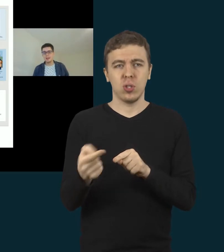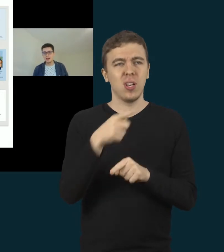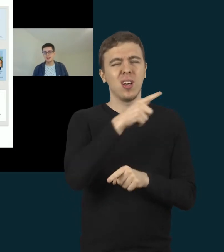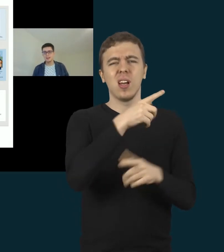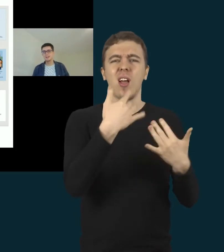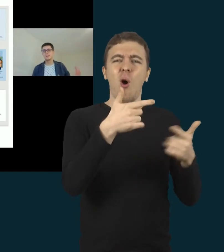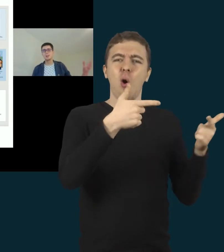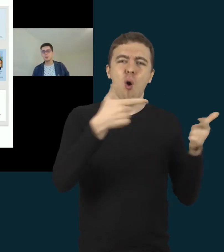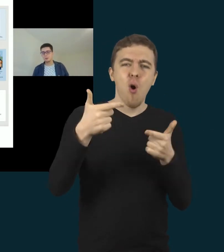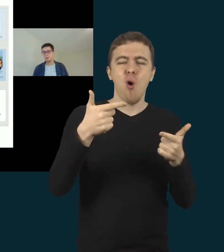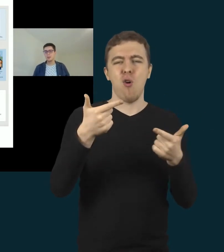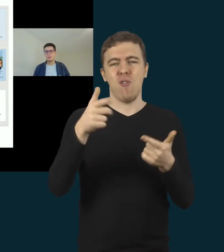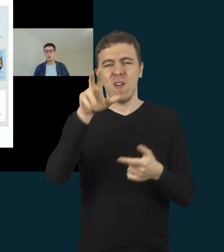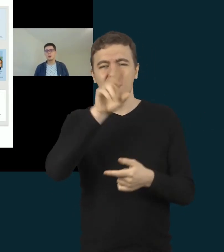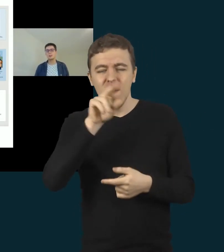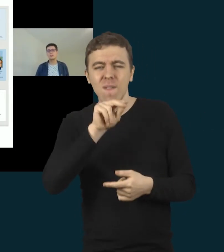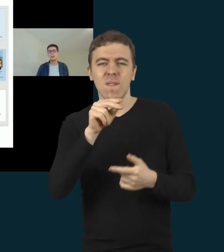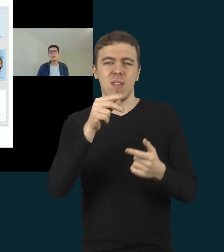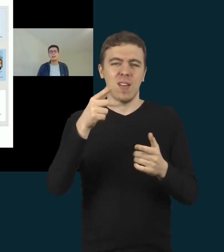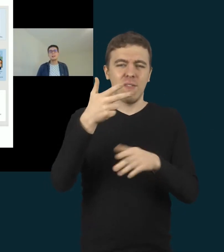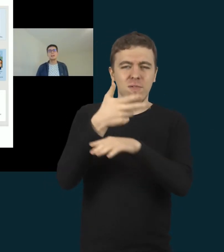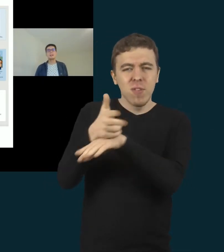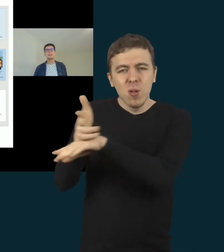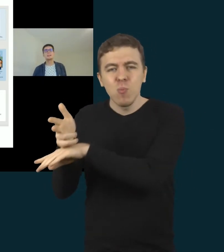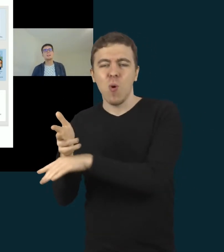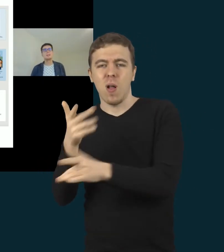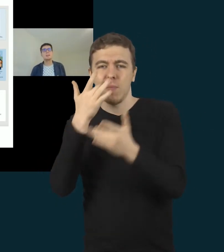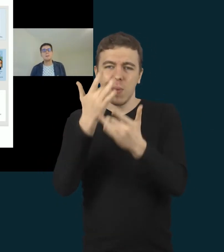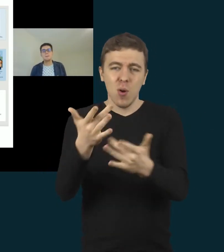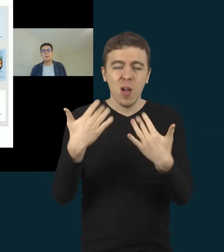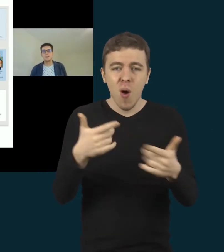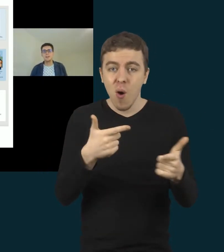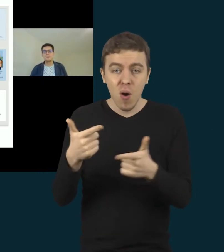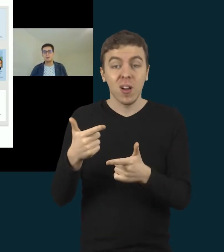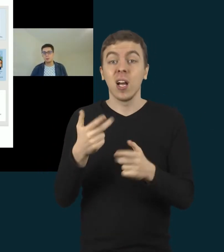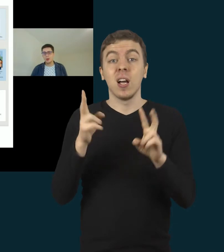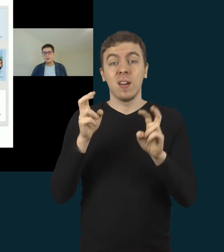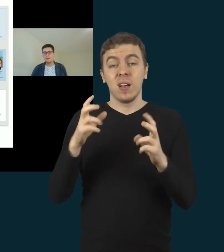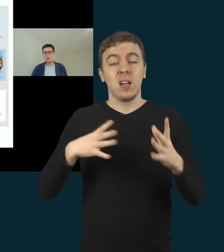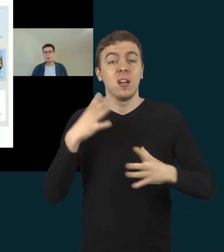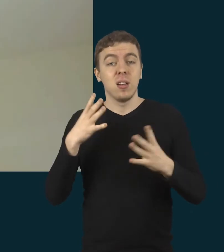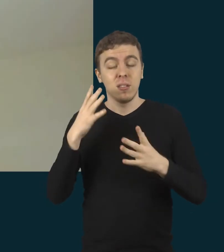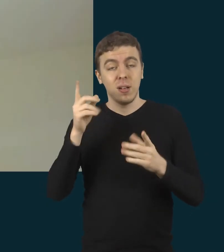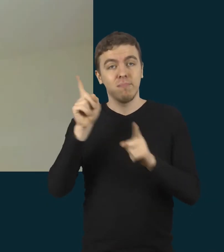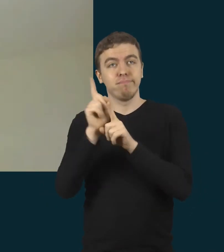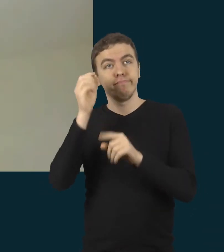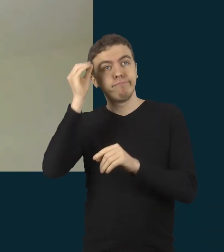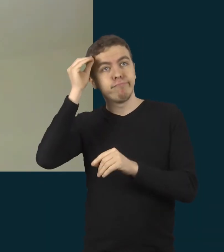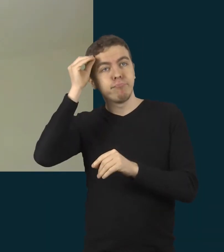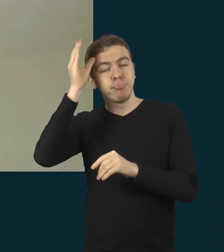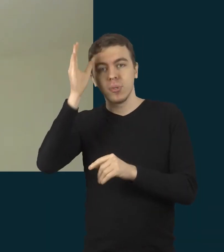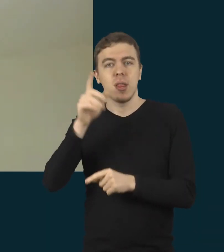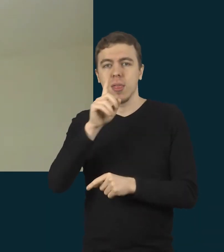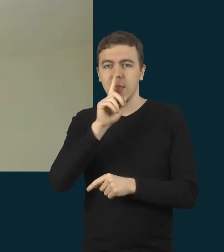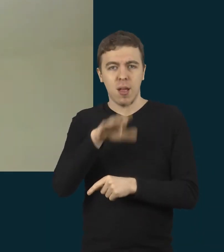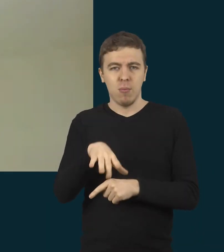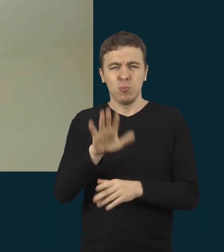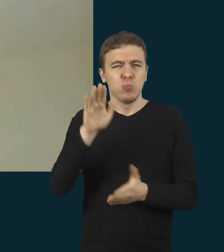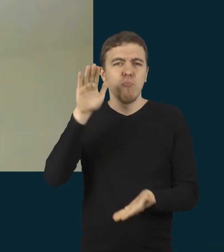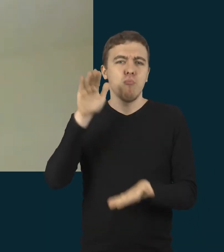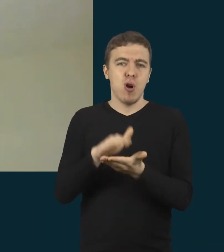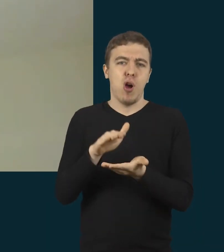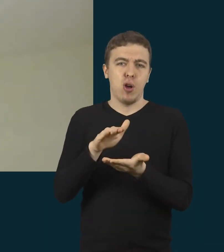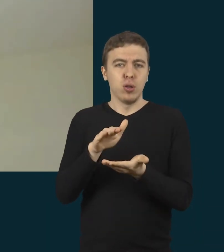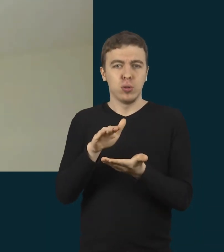įgarsinta, nufilmuota, parodyta. Nes lavinamoje efekto tas turi žymiai mažiau negu